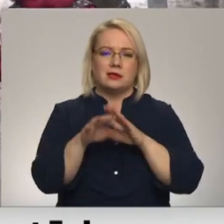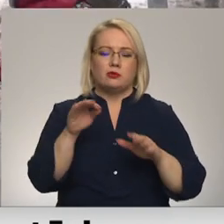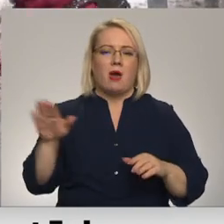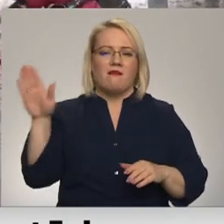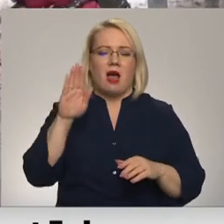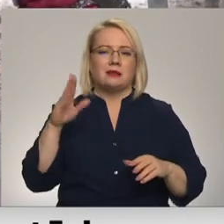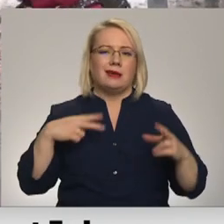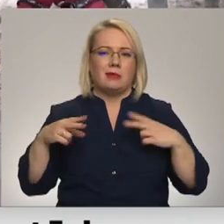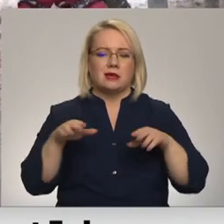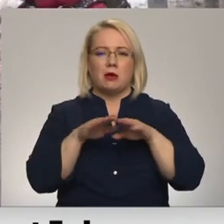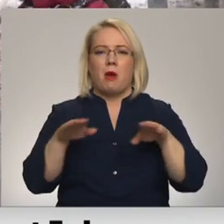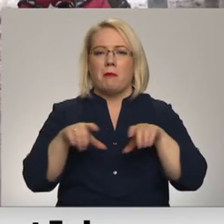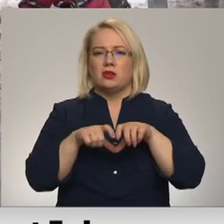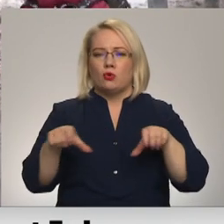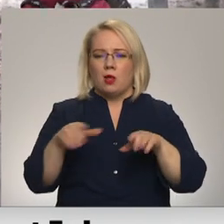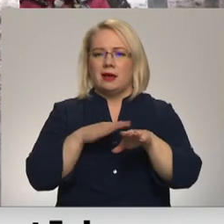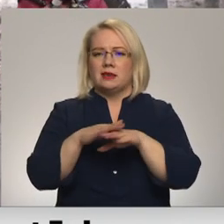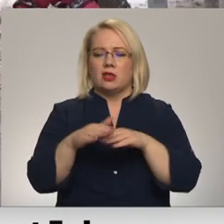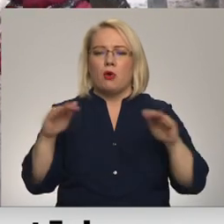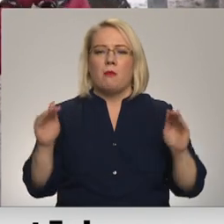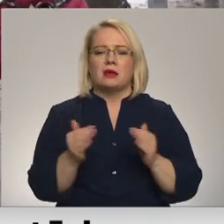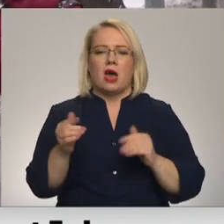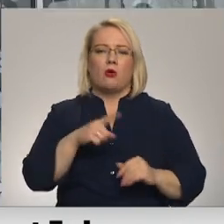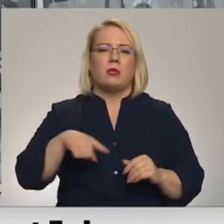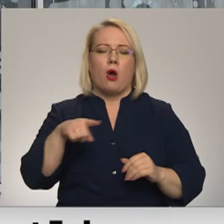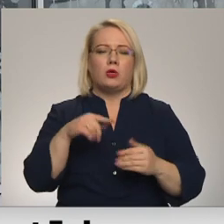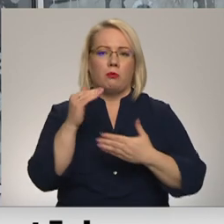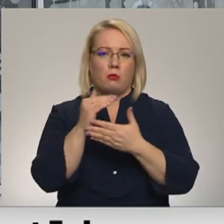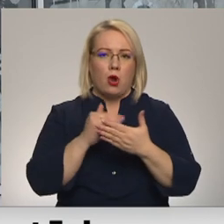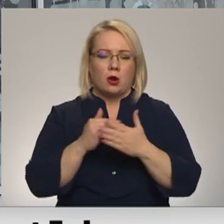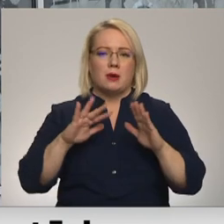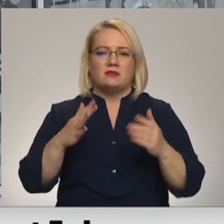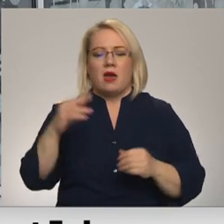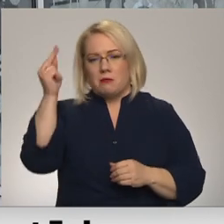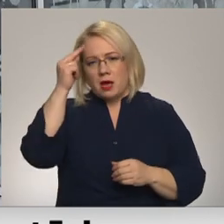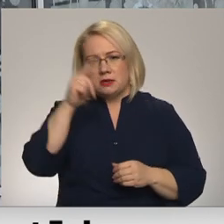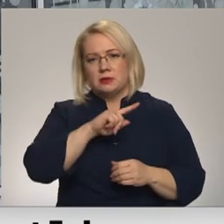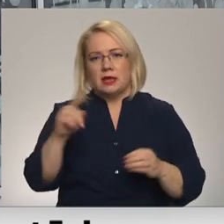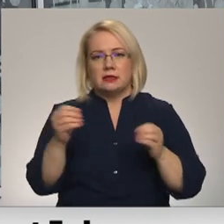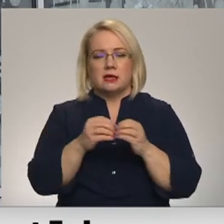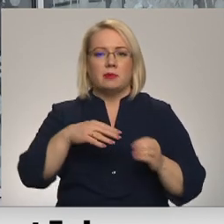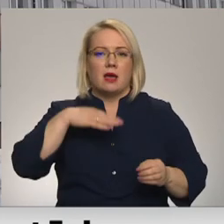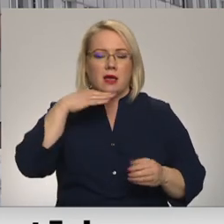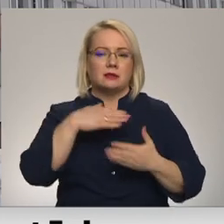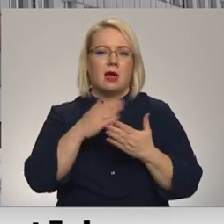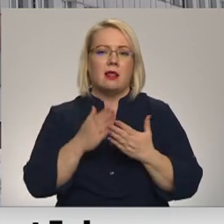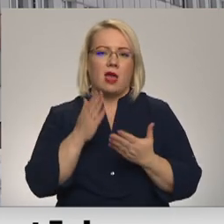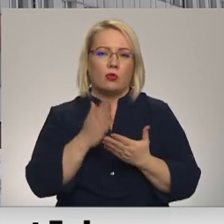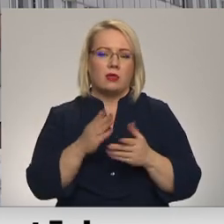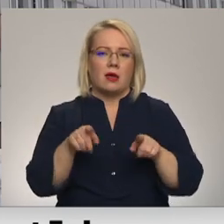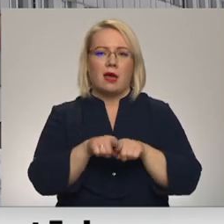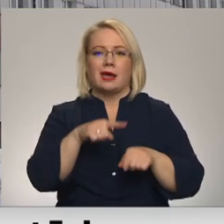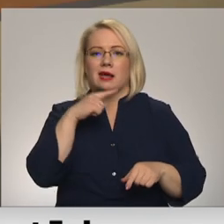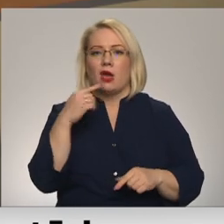gimnāziju un pamatskolu, pamatā tiek īstenotas mazākumtautība programmas, jeb mācības līdz desmitai klasē, daļēja noris arī krievu